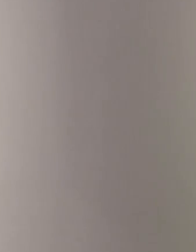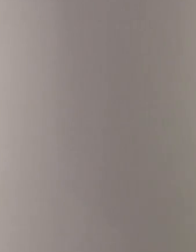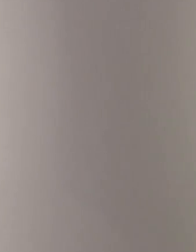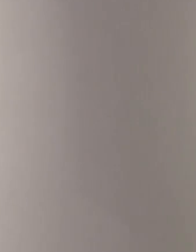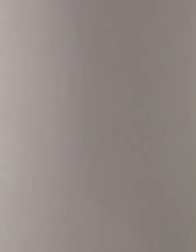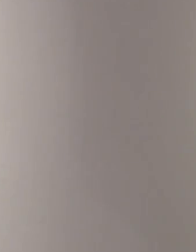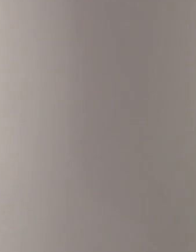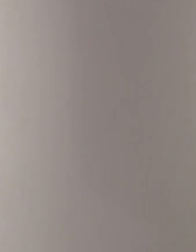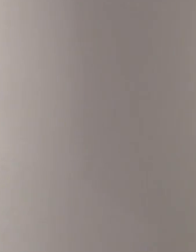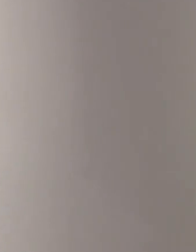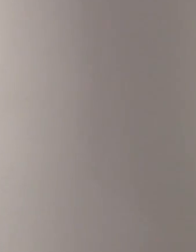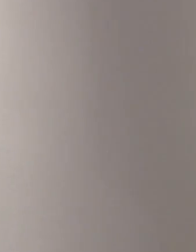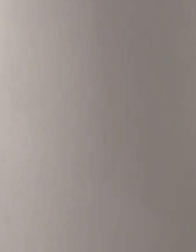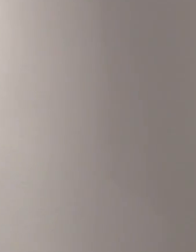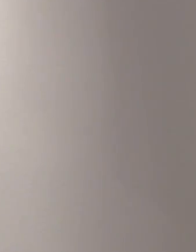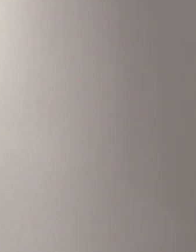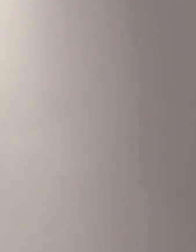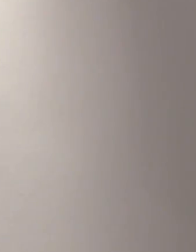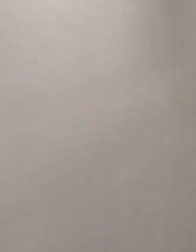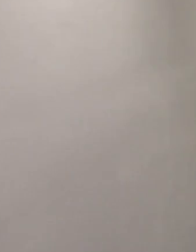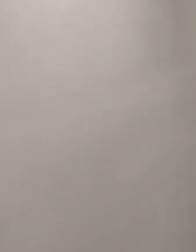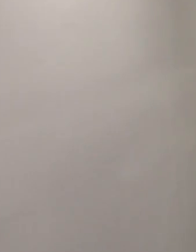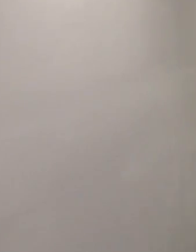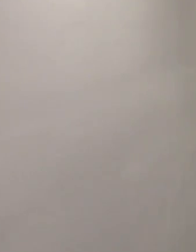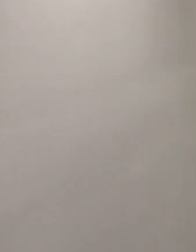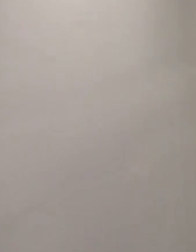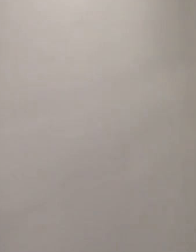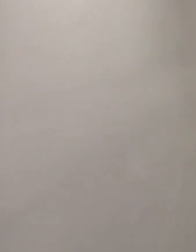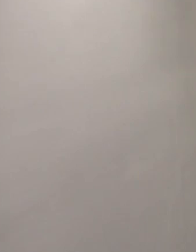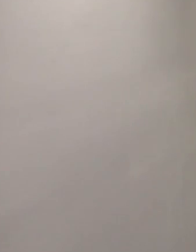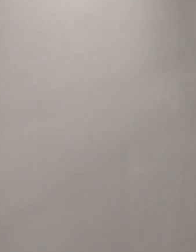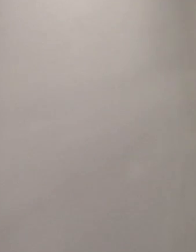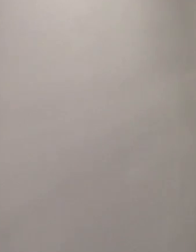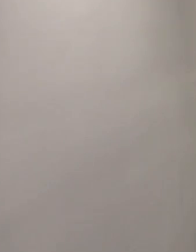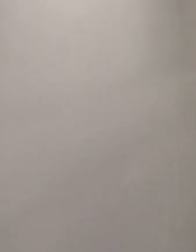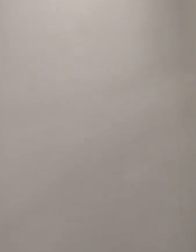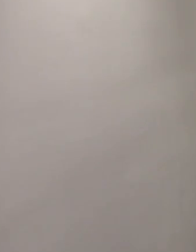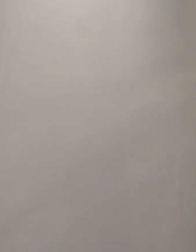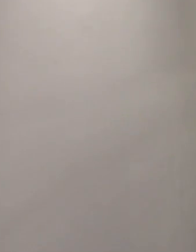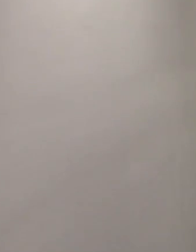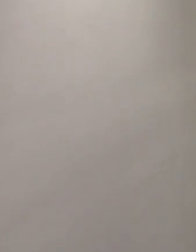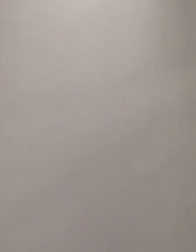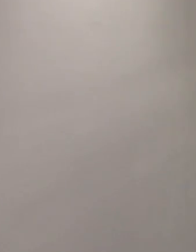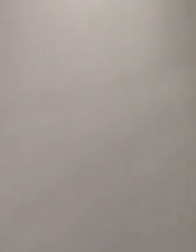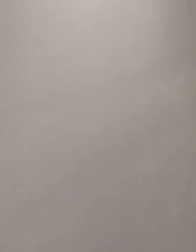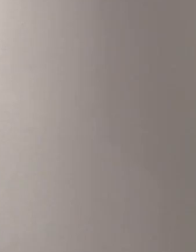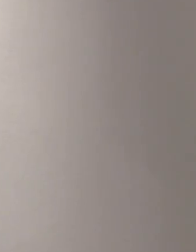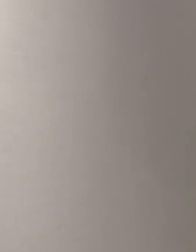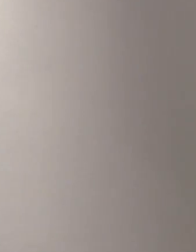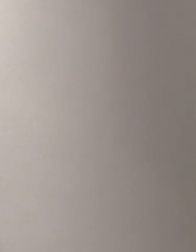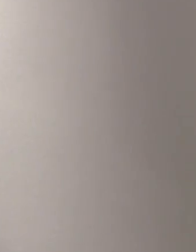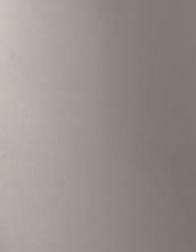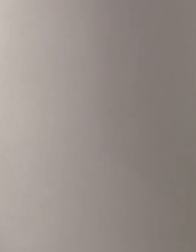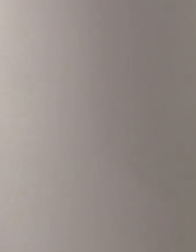מדינות אחרות, למשל, גרמניה, שוודיה, דנמרק, כמעט שאין מגבלות על החינוך, ואין שם גל שני.